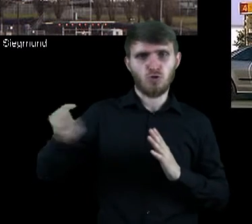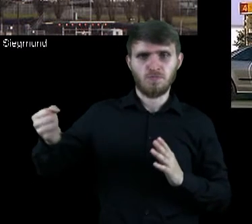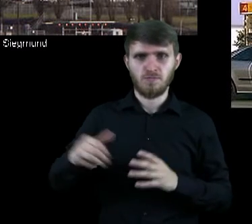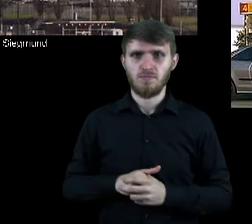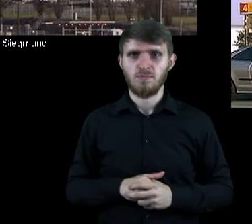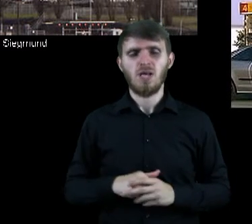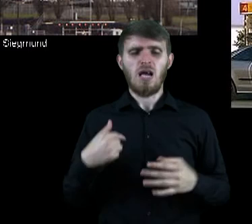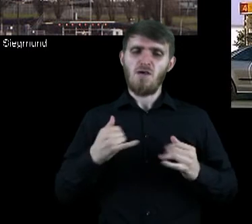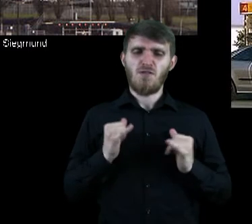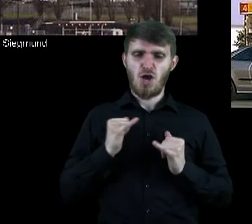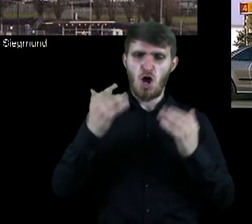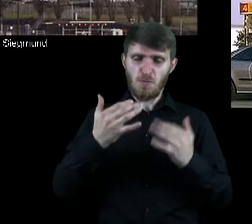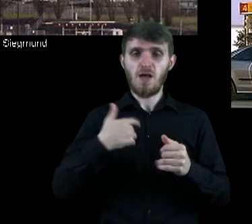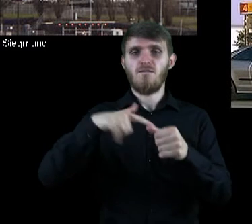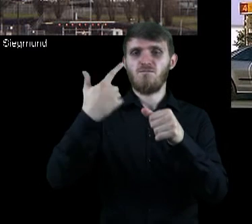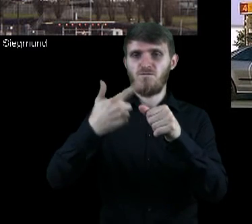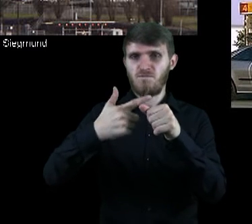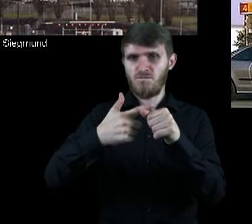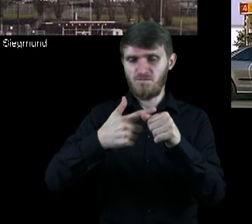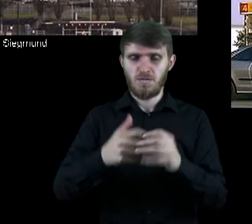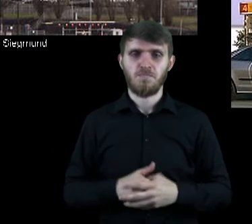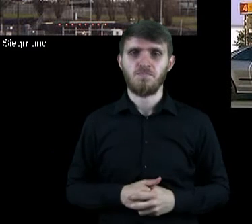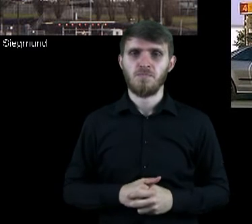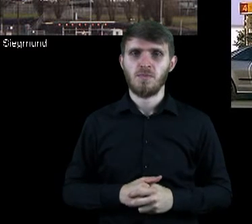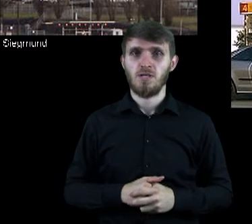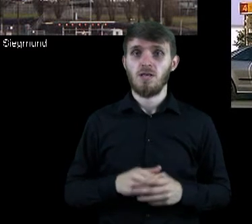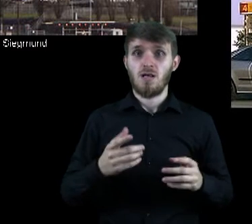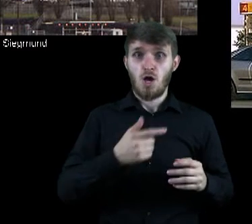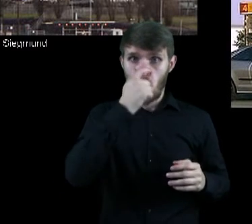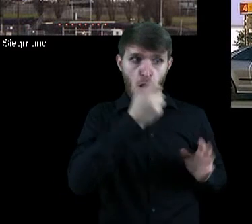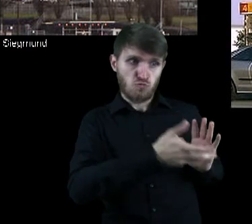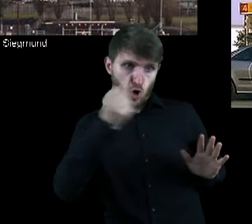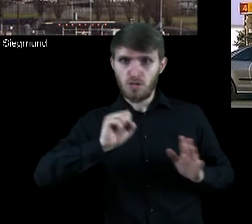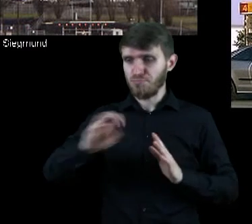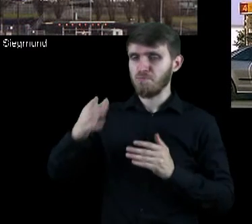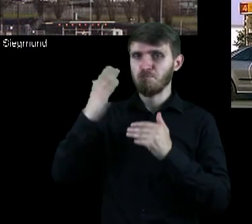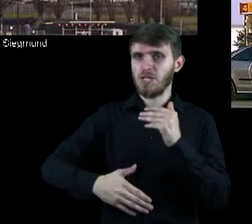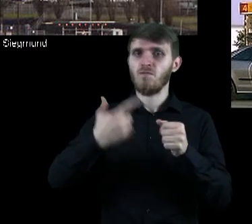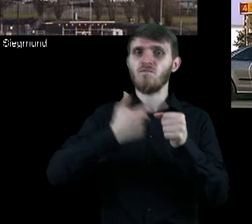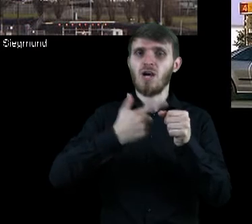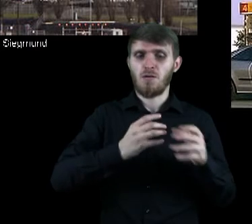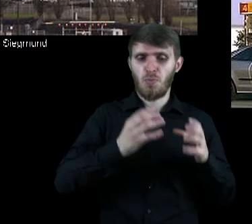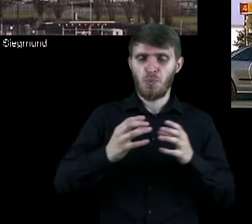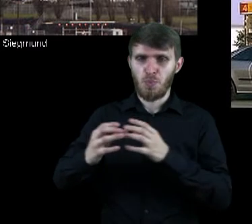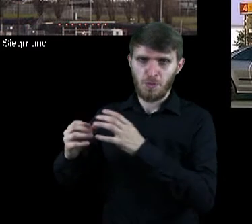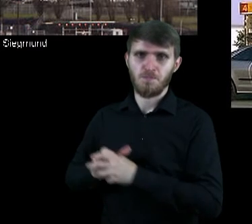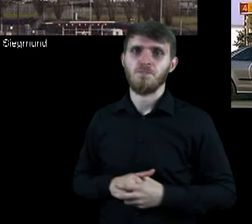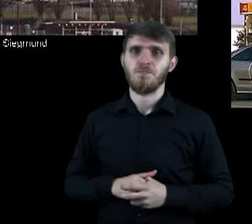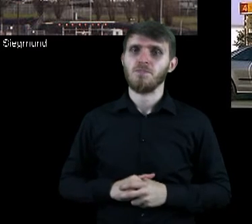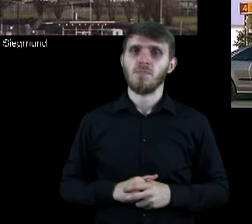20 galonów benzyny. Dla ułatwienia wybiorę 20. 20 galonów benzyny.